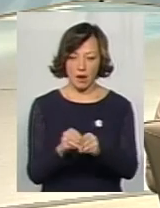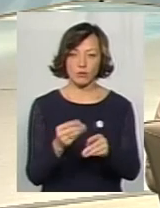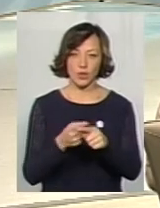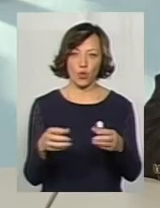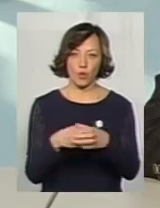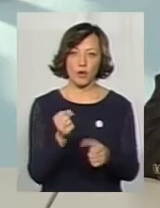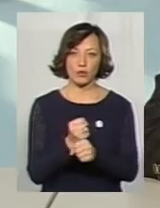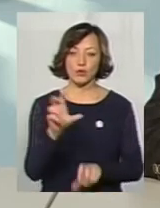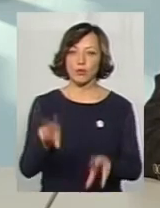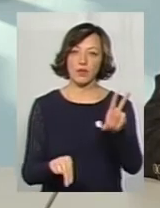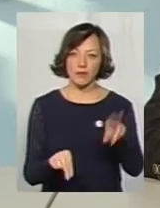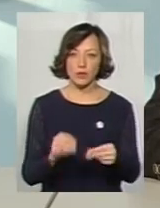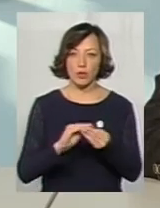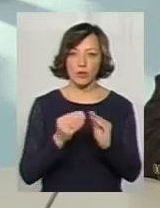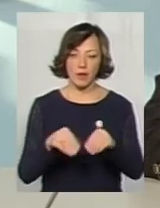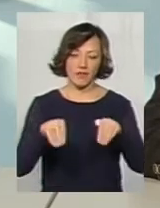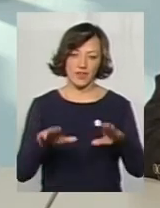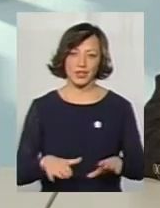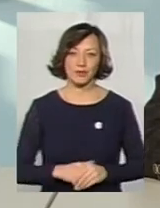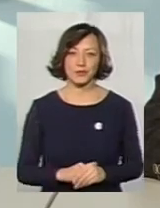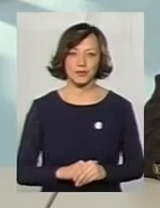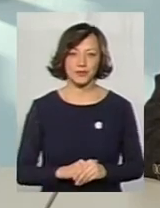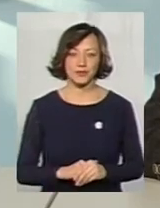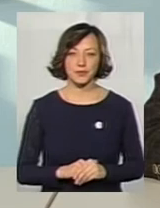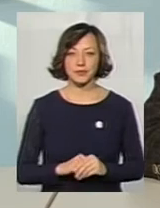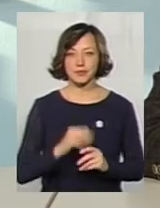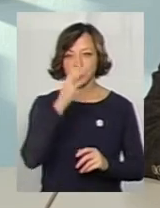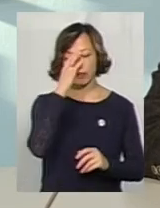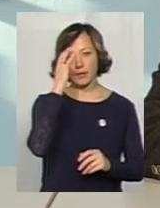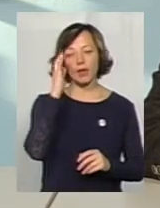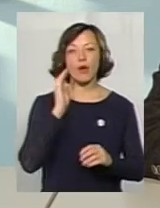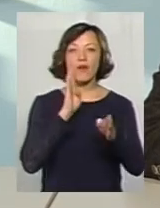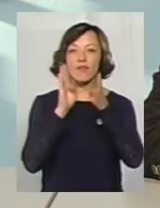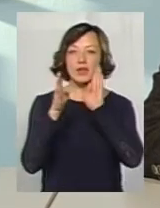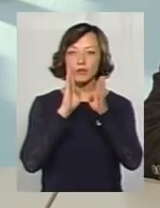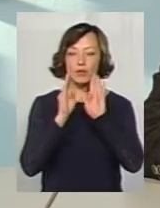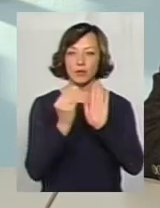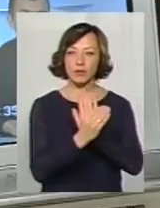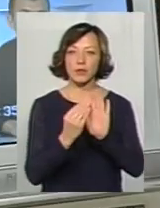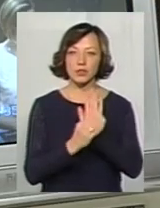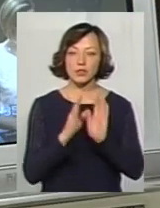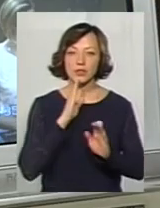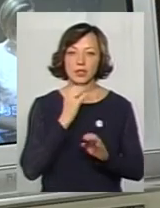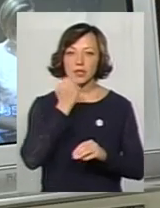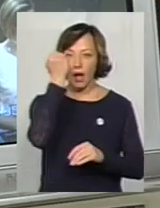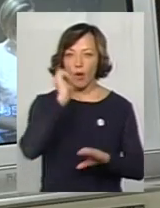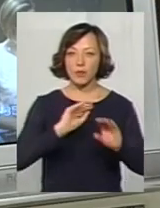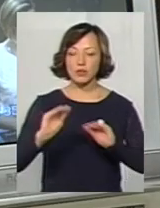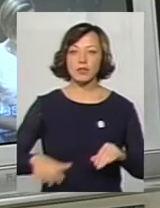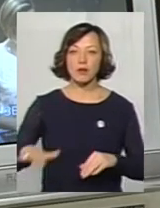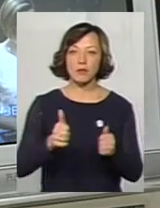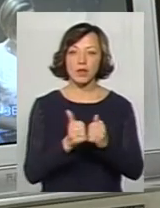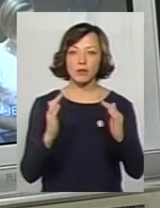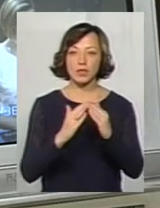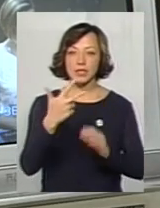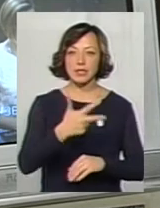працюємо, і я сподіваюся, що ту проблему ми вирішимо. У Фейсбуці пані Тетяна Галицька пише, дякую за облаштування території біля